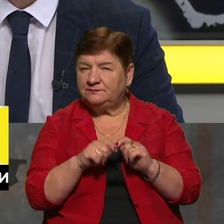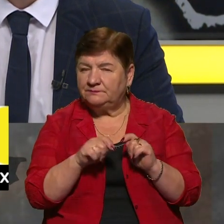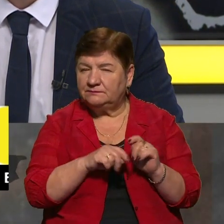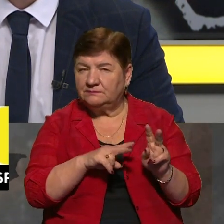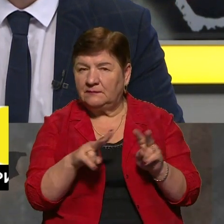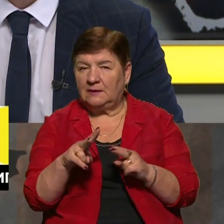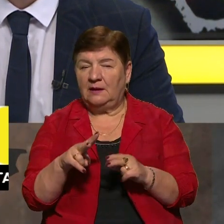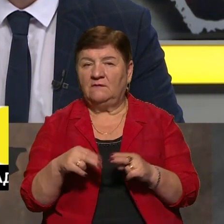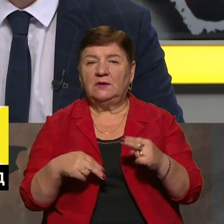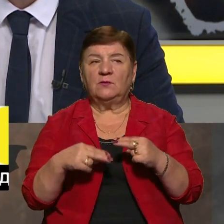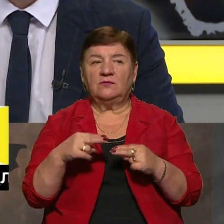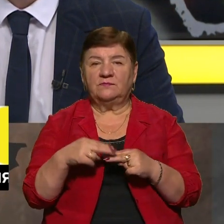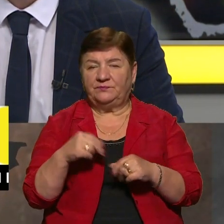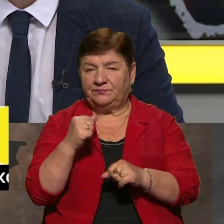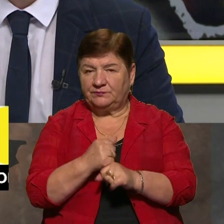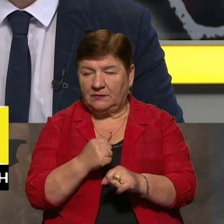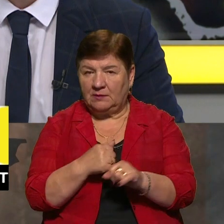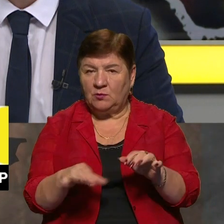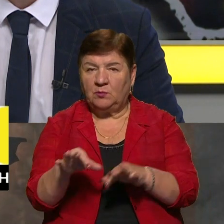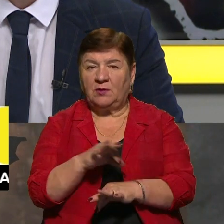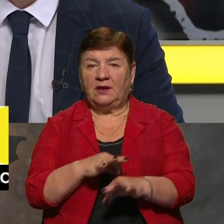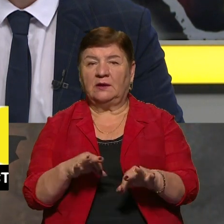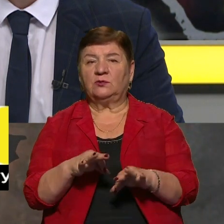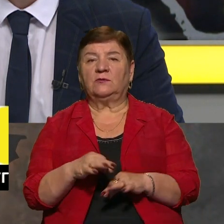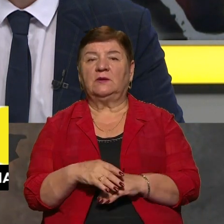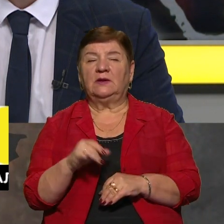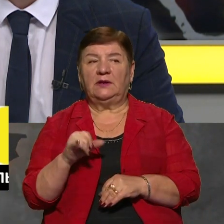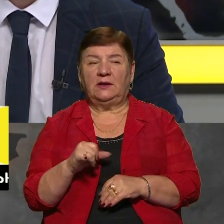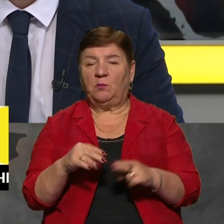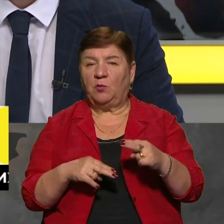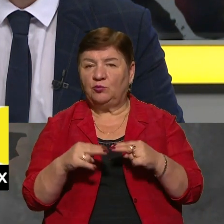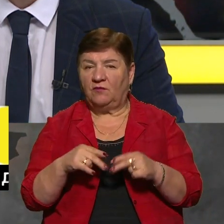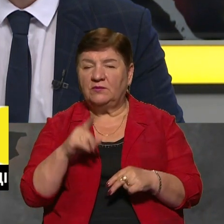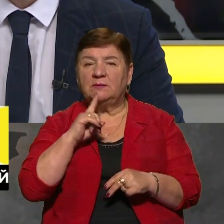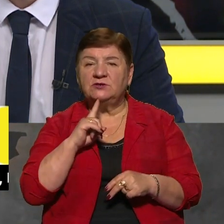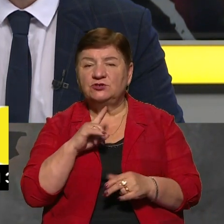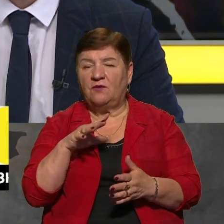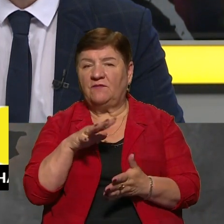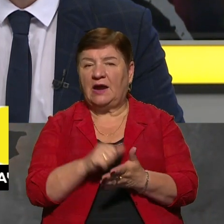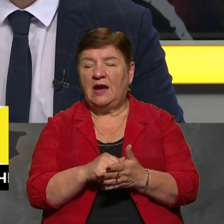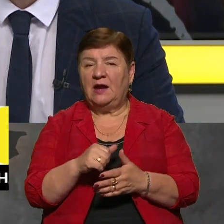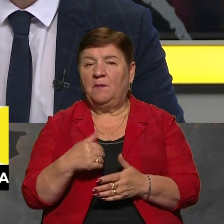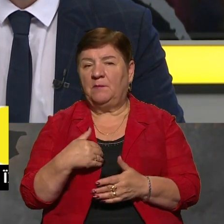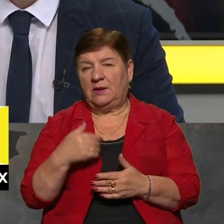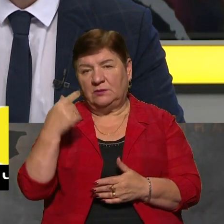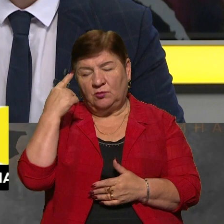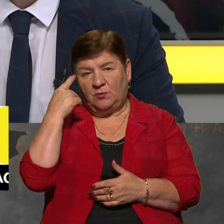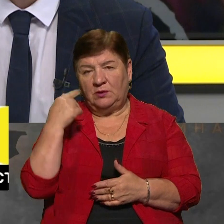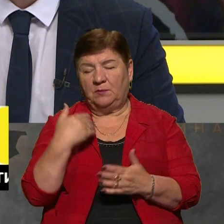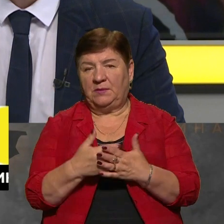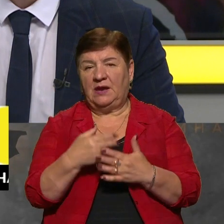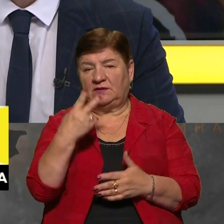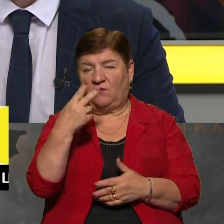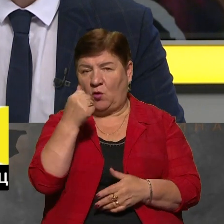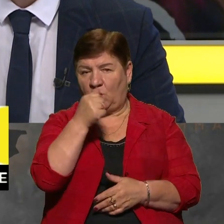На розробку проєкту і побудову цих тимчасових гребель ми розраховуємо вже по двох років.